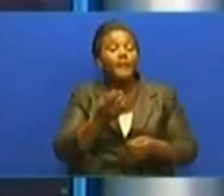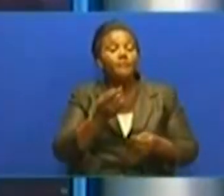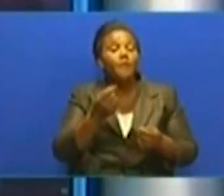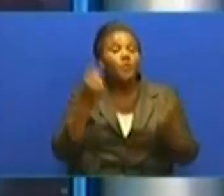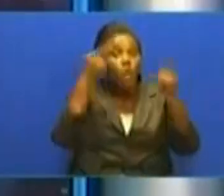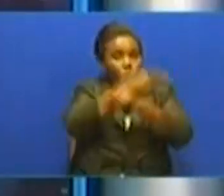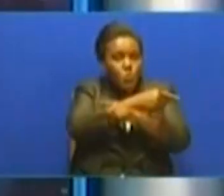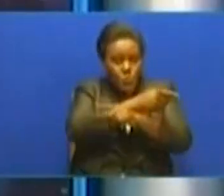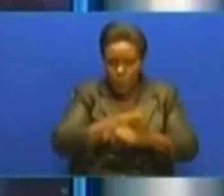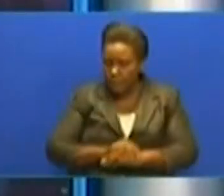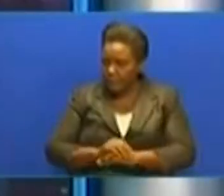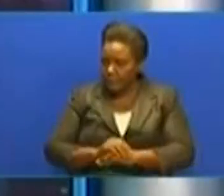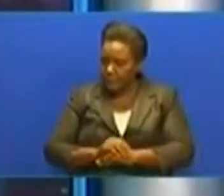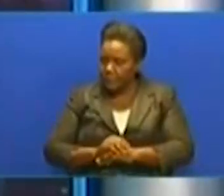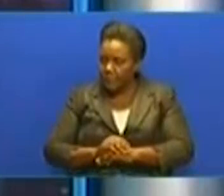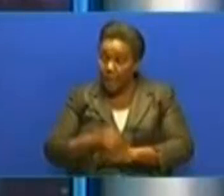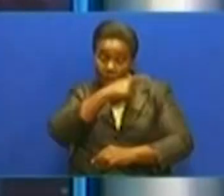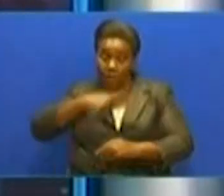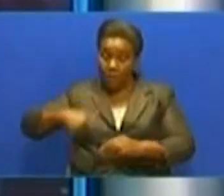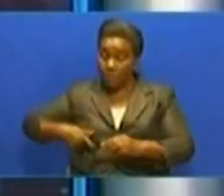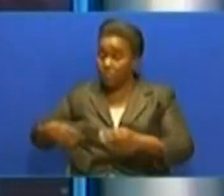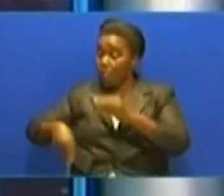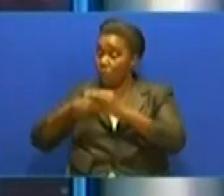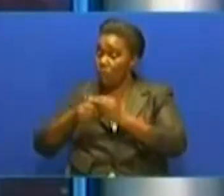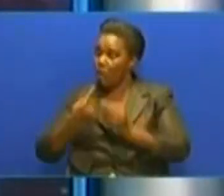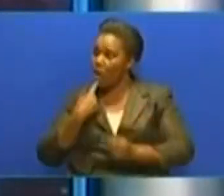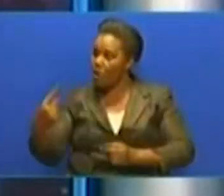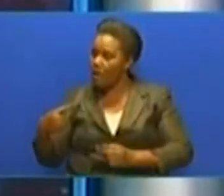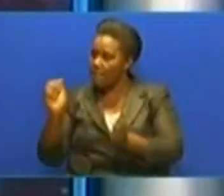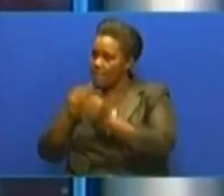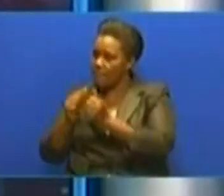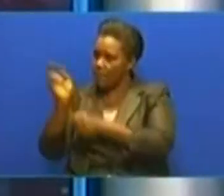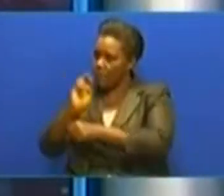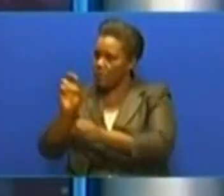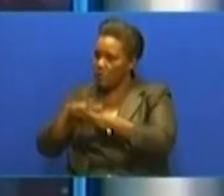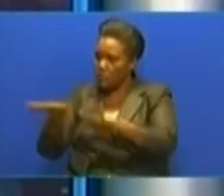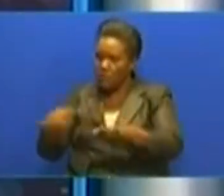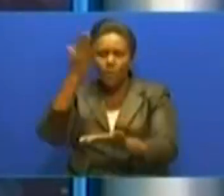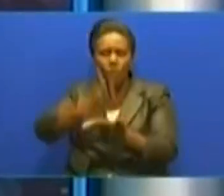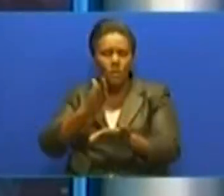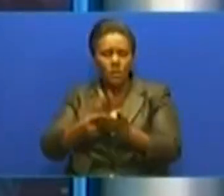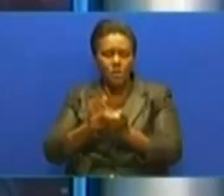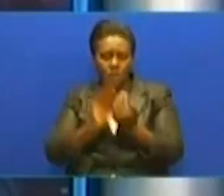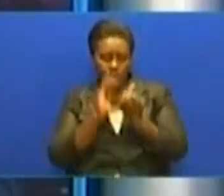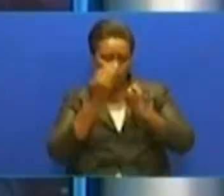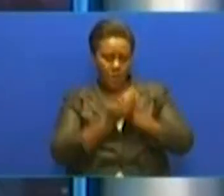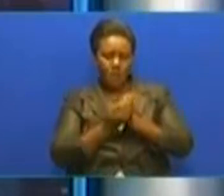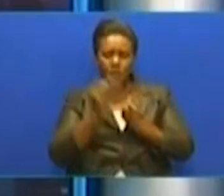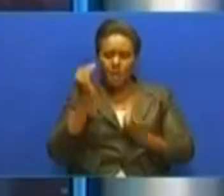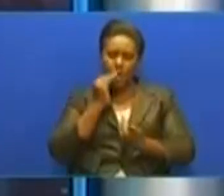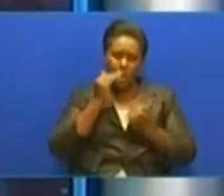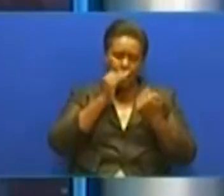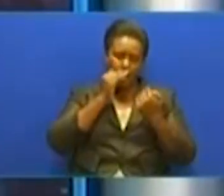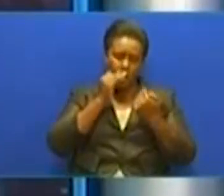Kauli hii na kuja siku mbili baada raisi Dr. Joni Magufuli kwa giza vyombo vya ulinzi na usalama. Kwa kikisha